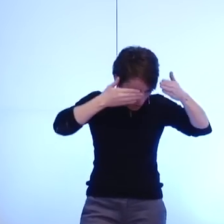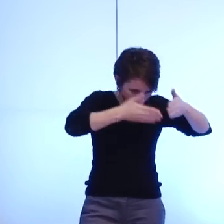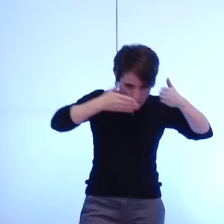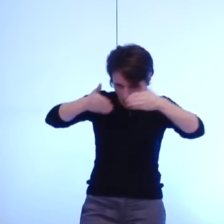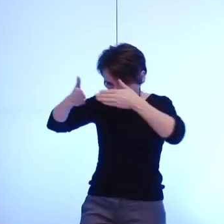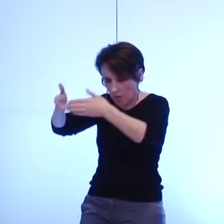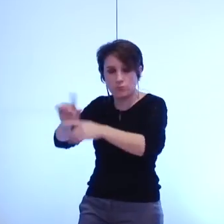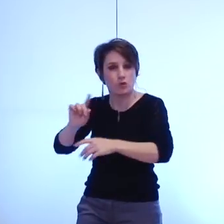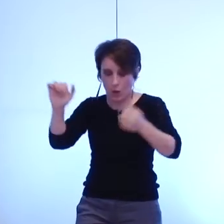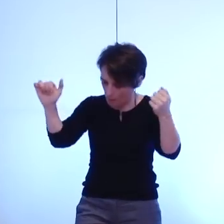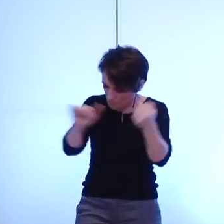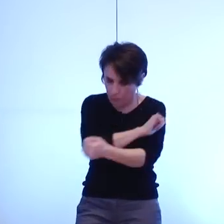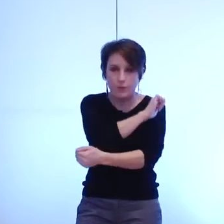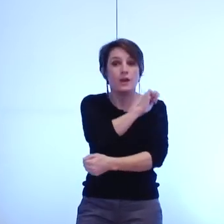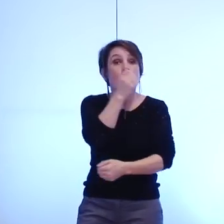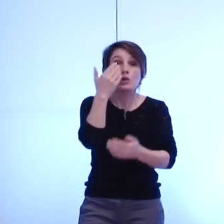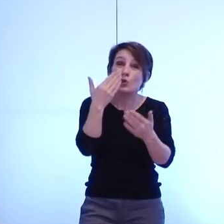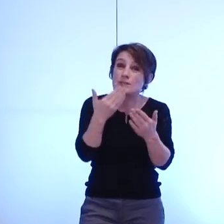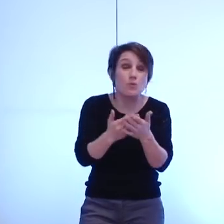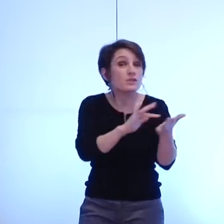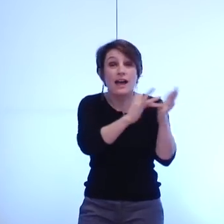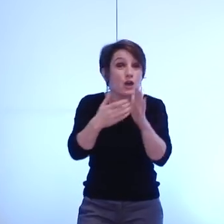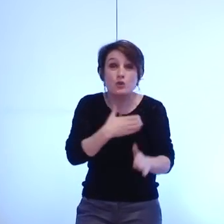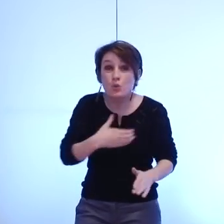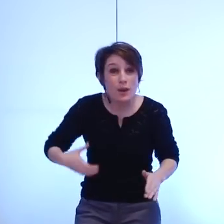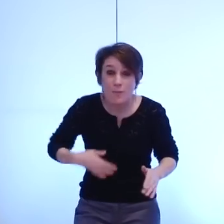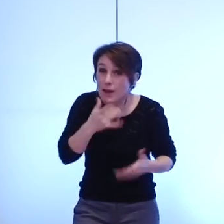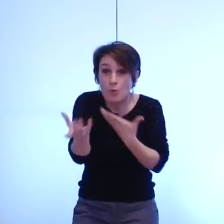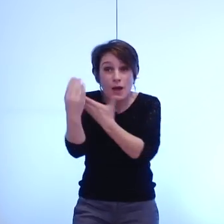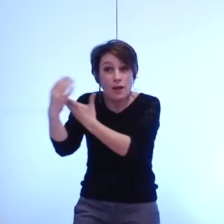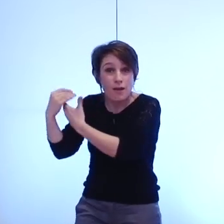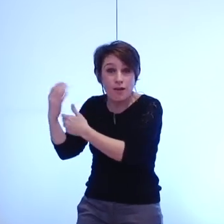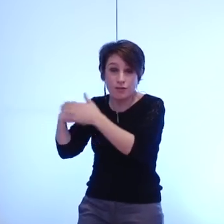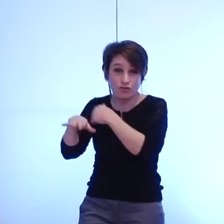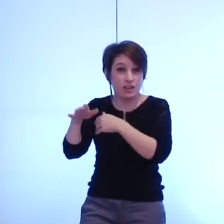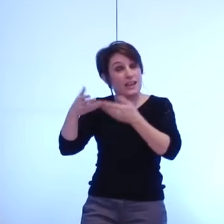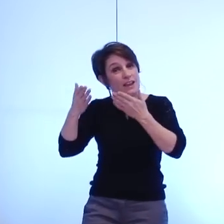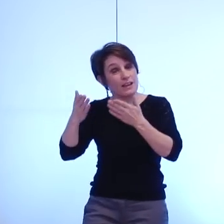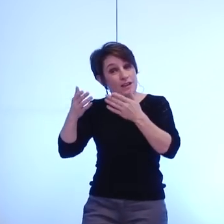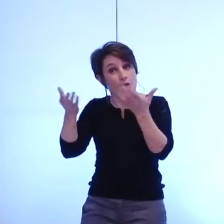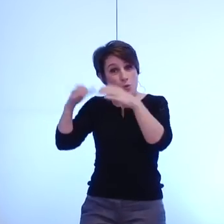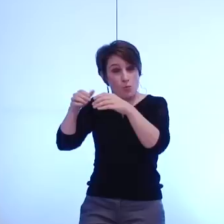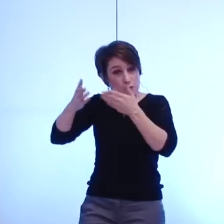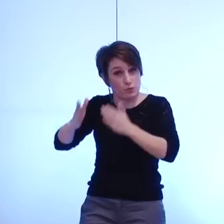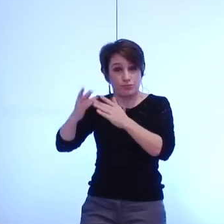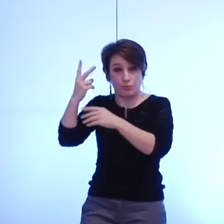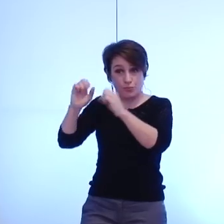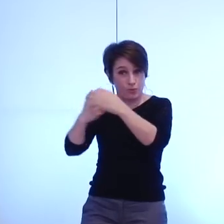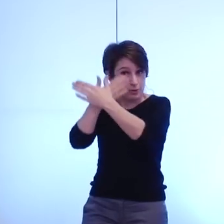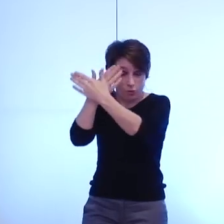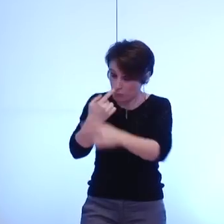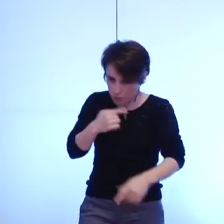pour cela que tous les maires ne sont pas dans l'exécutif de la métropole que nous l'assumons et que nous assumons d'avoir construit cette